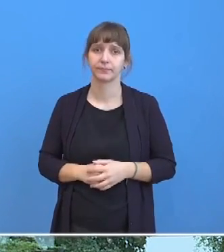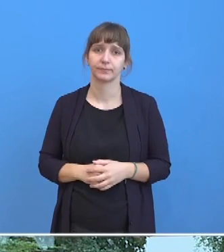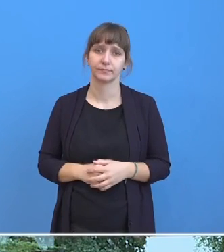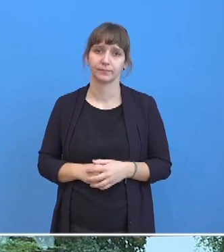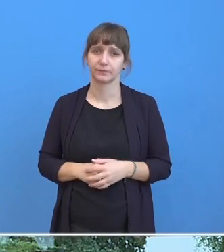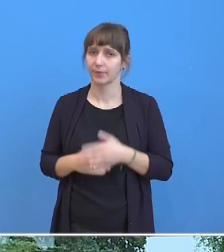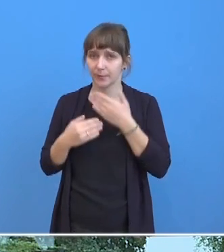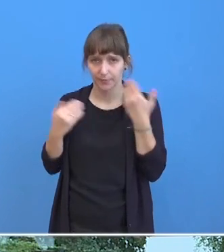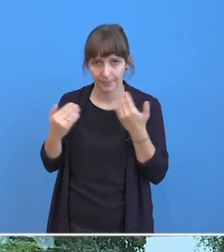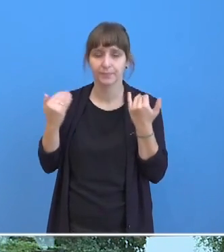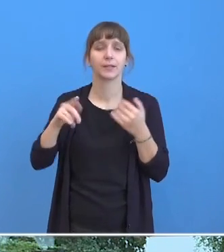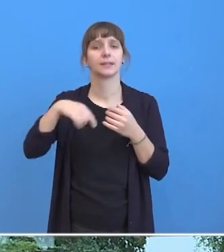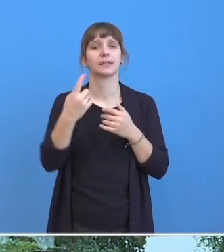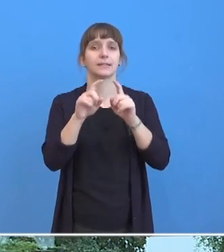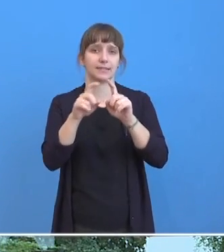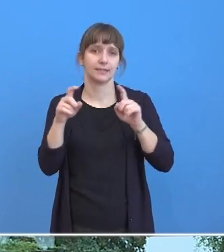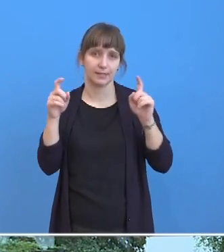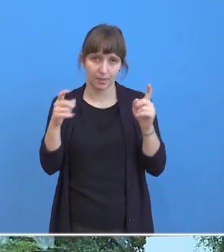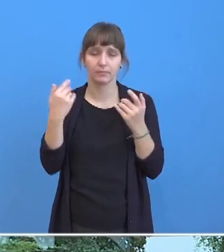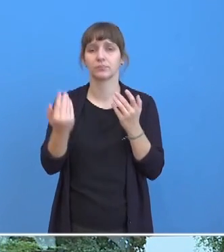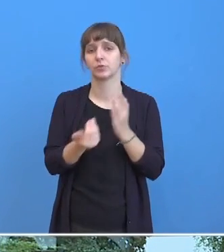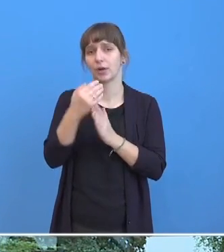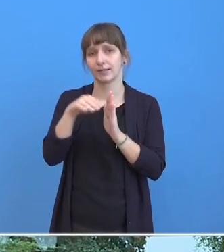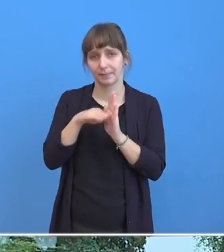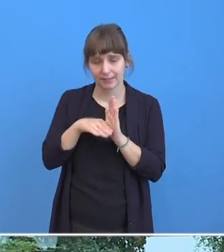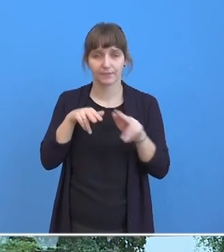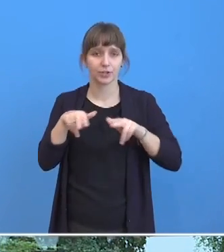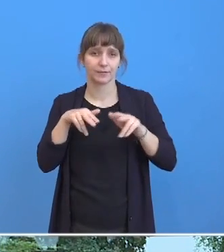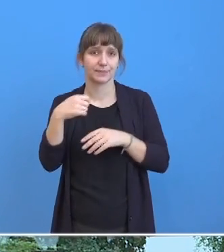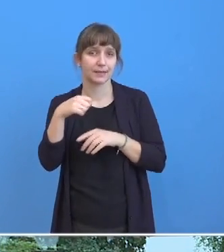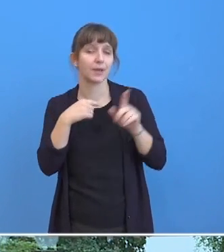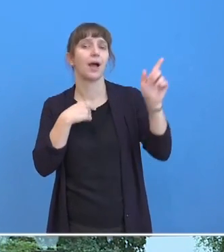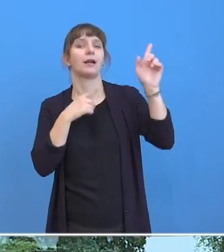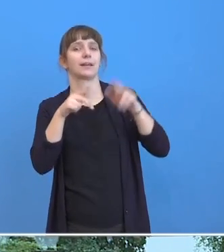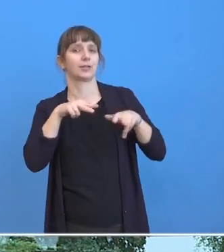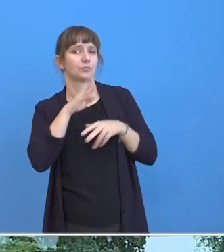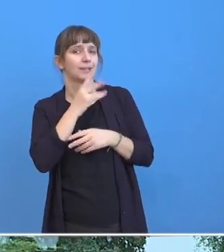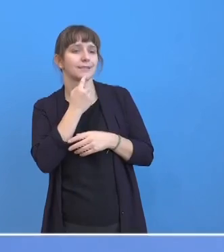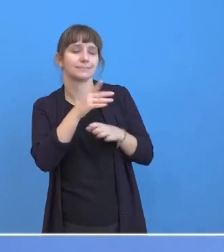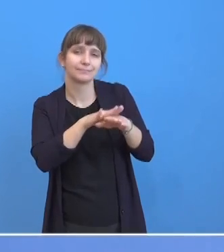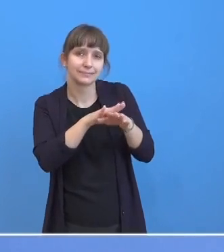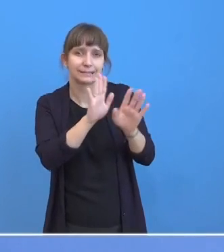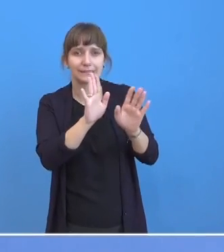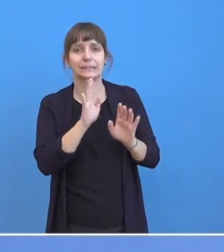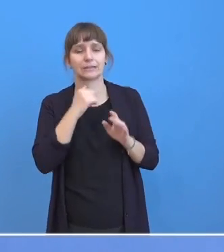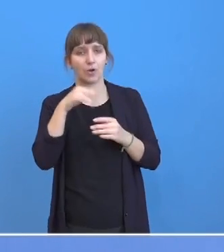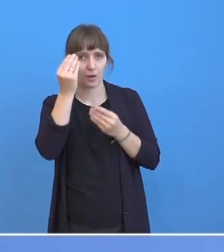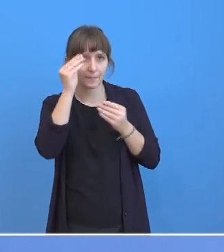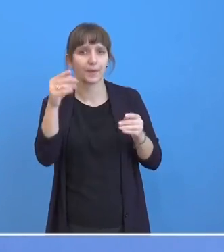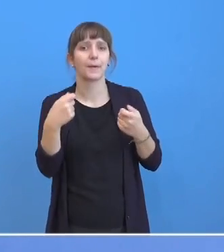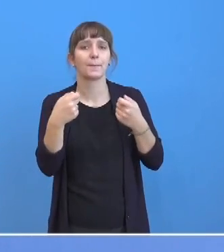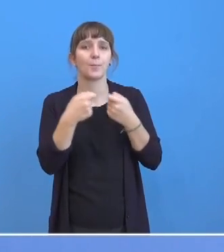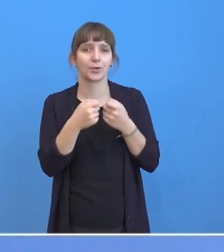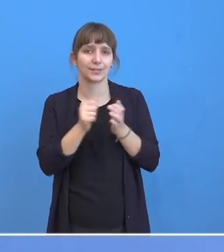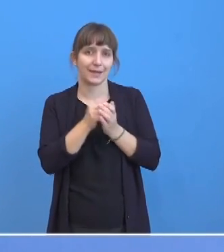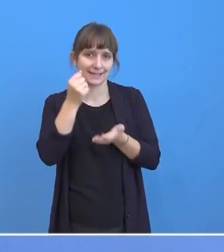Dann machen wir weiter mit einem weiteren Termin aus dem Wirtschaftsministerium. Darf ich noch ganz kurz anhängen? Ich würde Sie gerne noch darauf aufmerksam machen, dass das Bundespresseamt